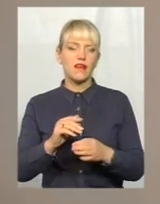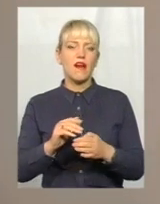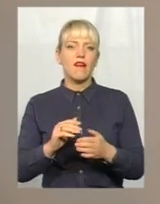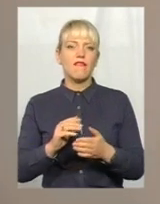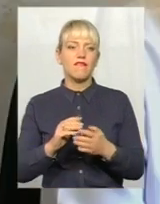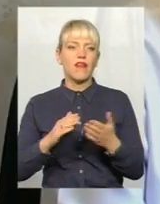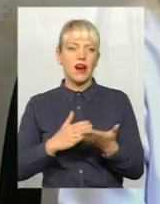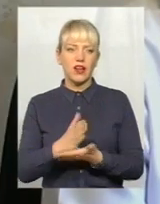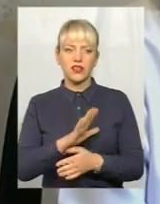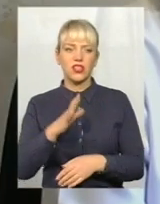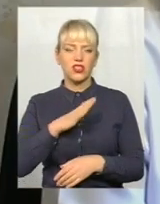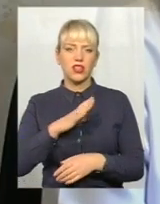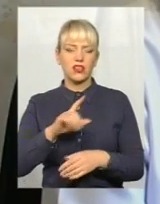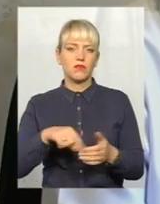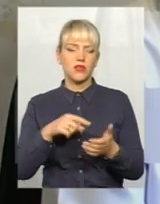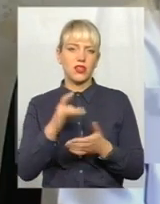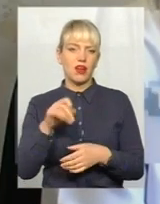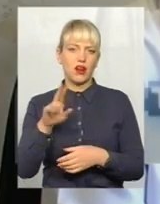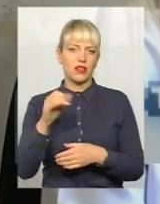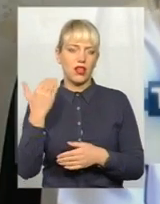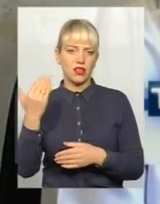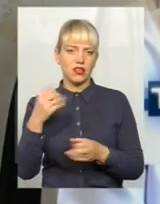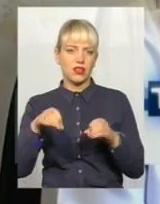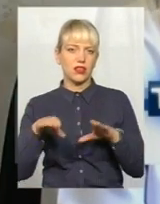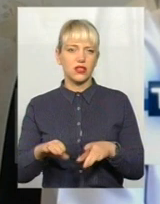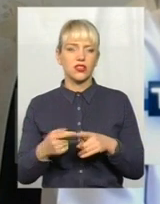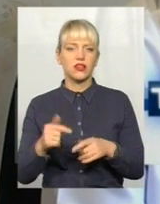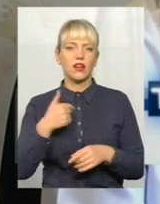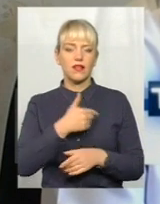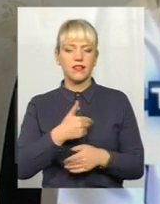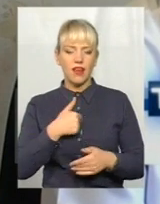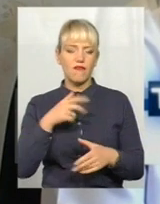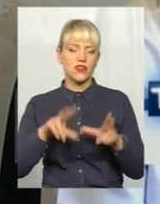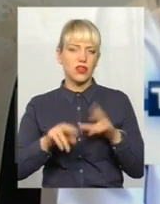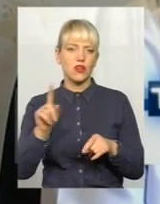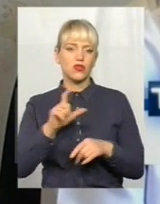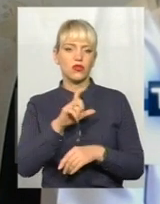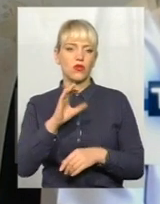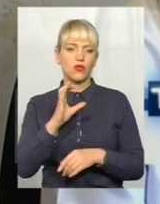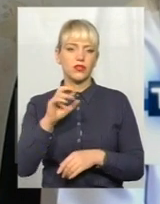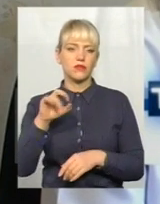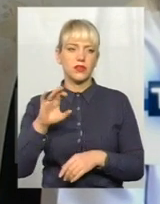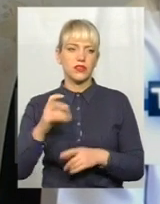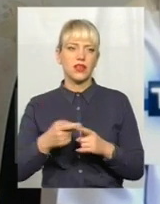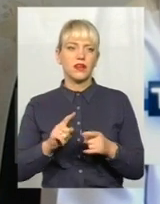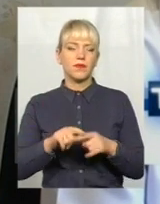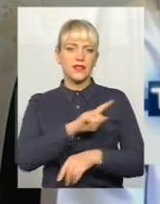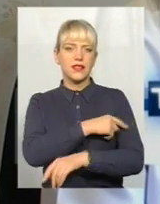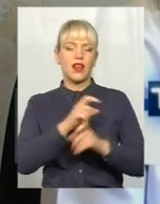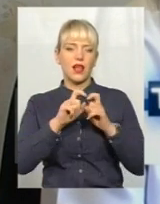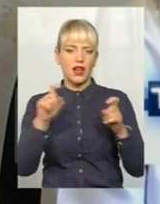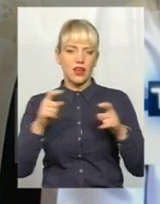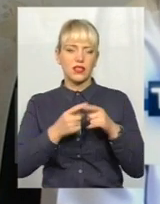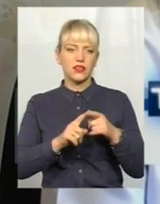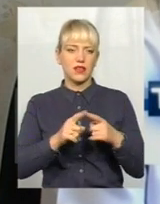міської ради. Я особисто вважаю, що хоспис – це лікарня, це відділення,